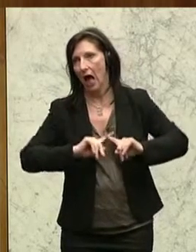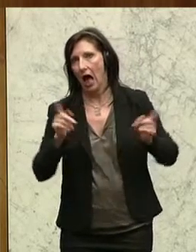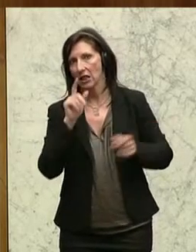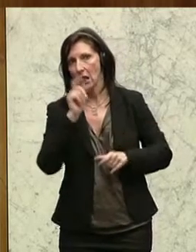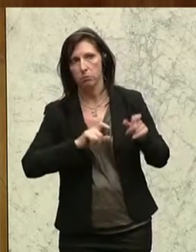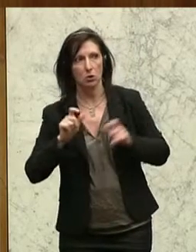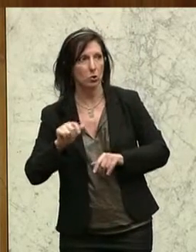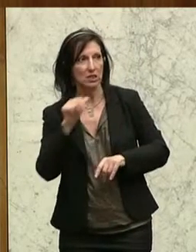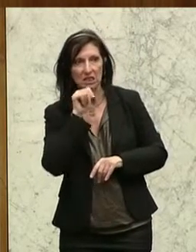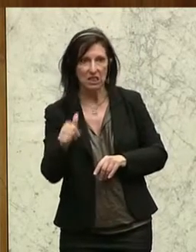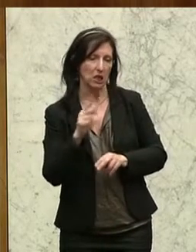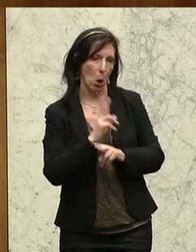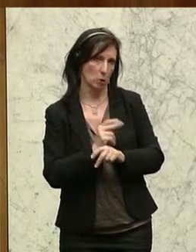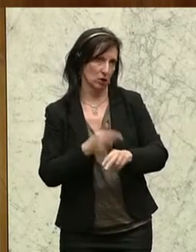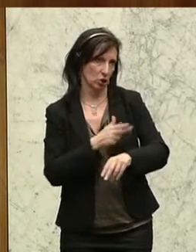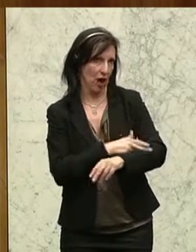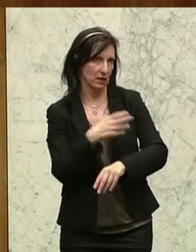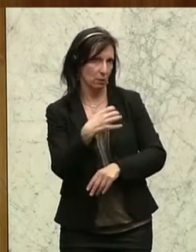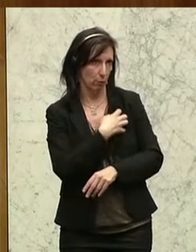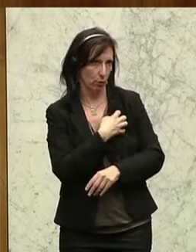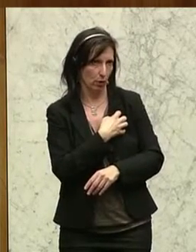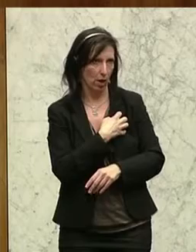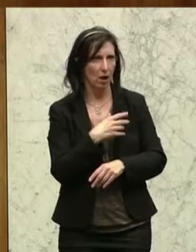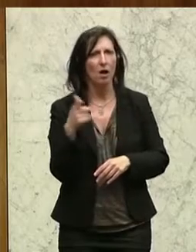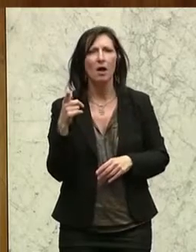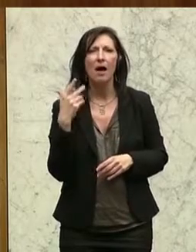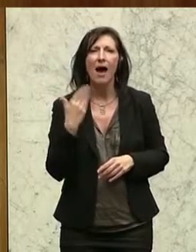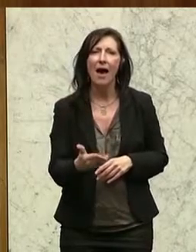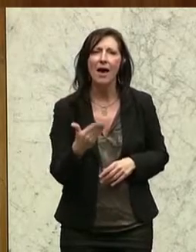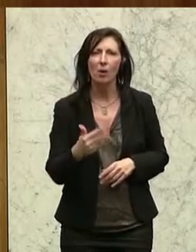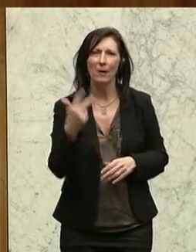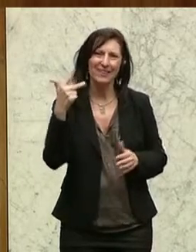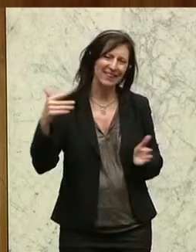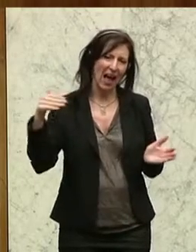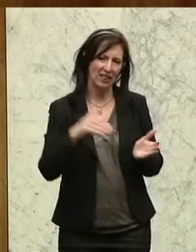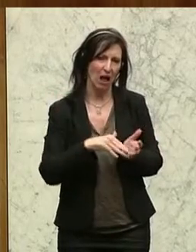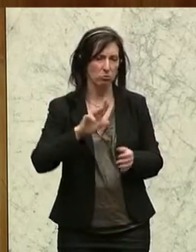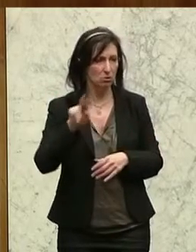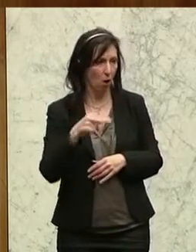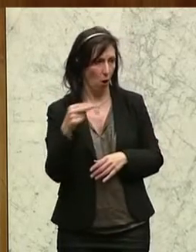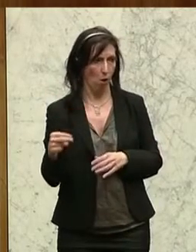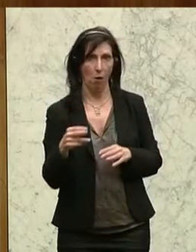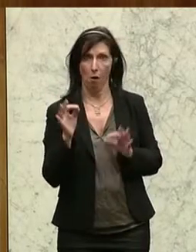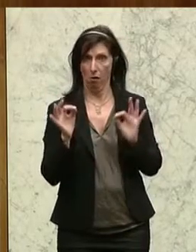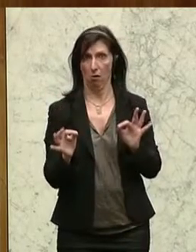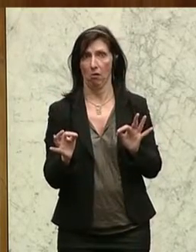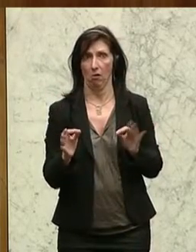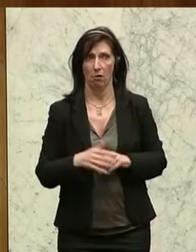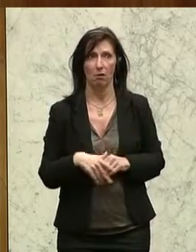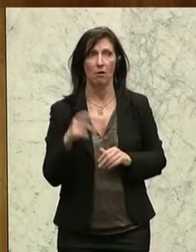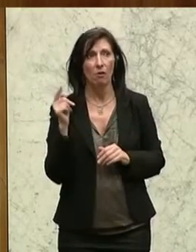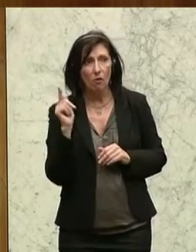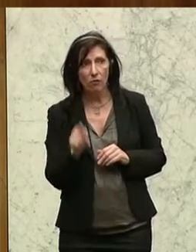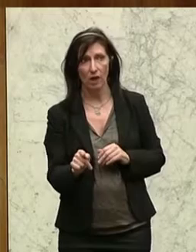österreichischen Staatsbürgerschaft angehören, gemacht. Da werden Einkommen von 3.000 Euro erzielt und diese